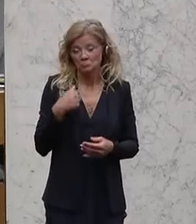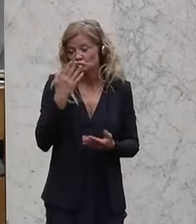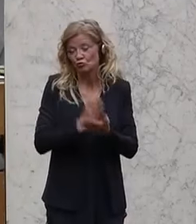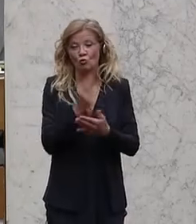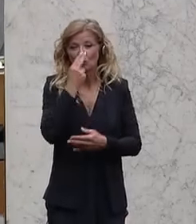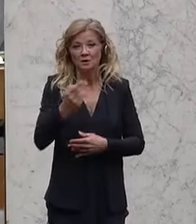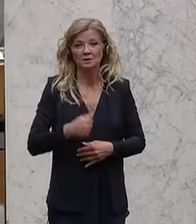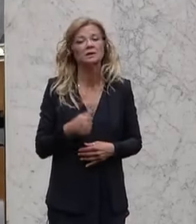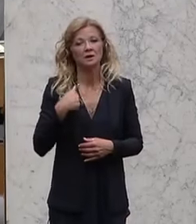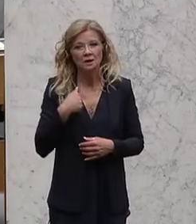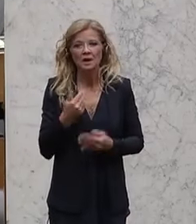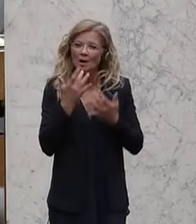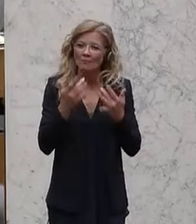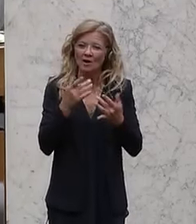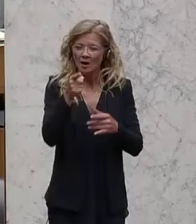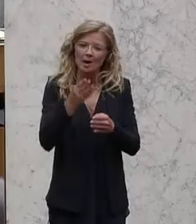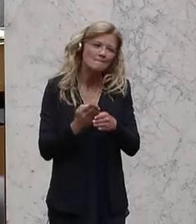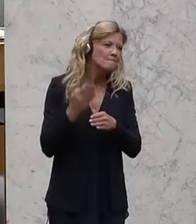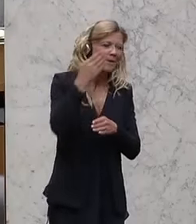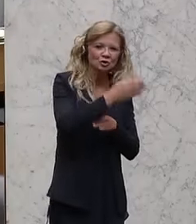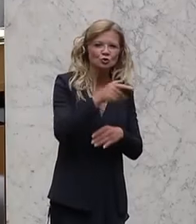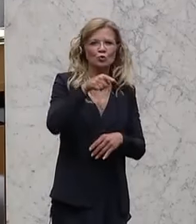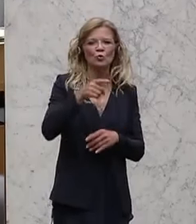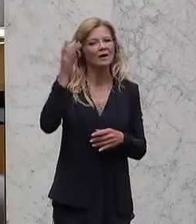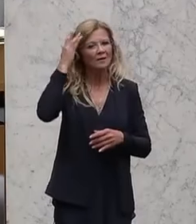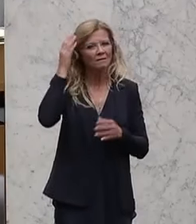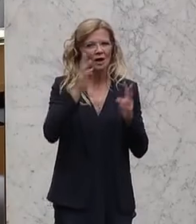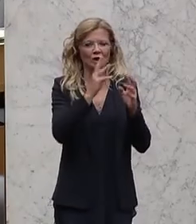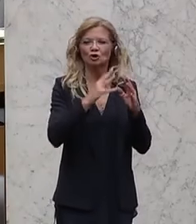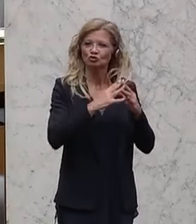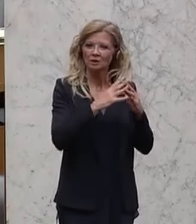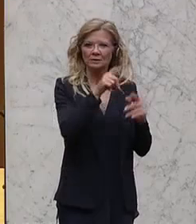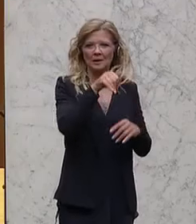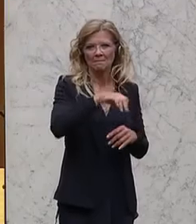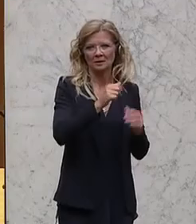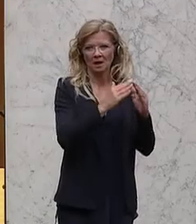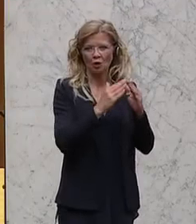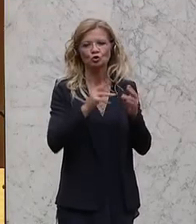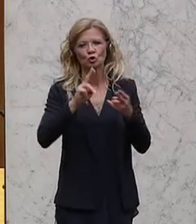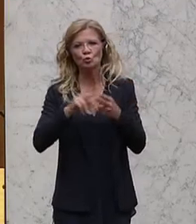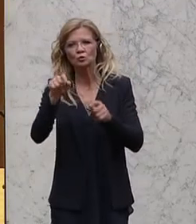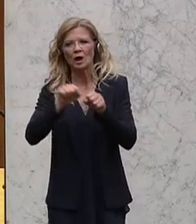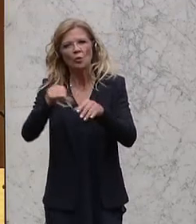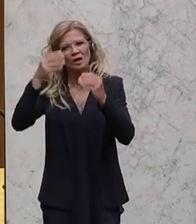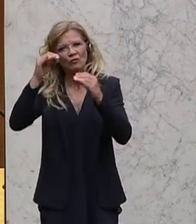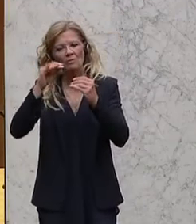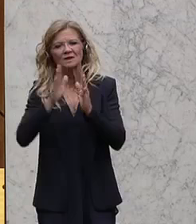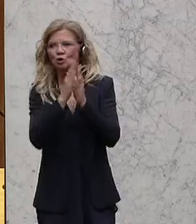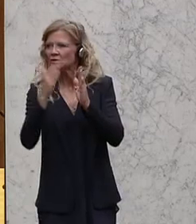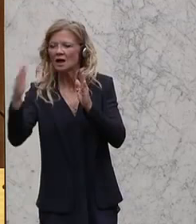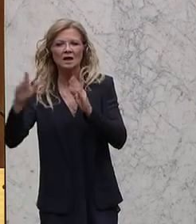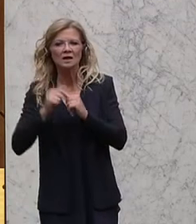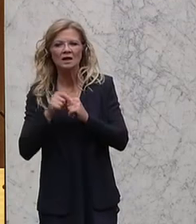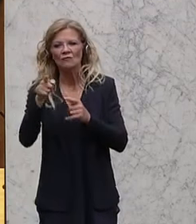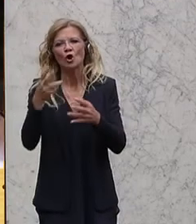Gedenkstätte in Mauthausen als auch im Dokumentationsarchiv des österreichischen Widerstands dringend ans Herz